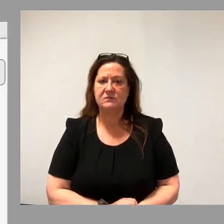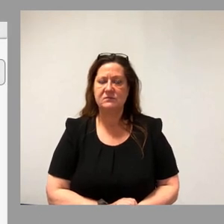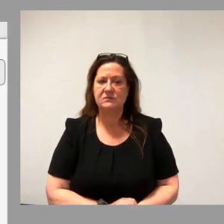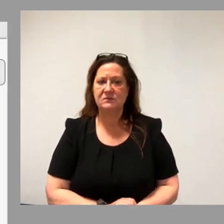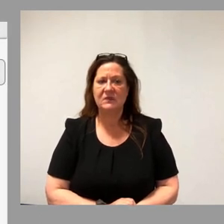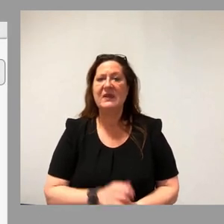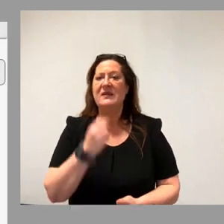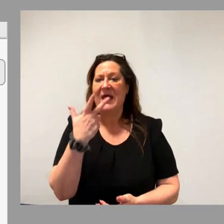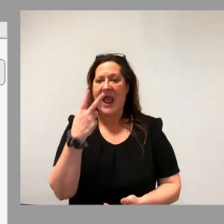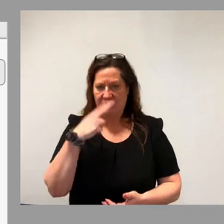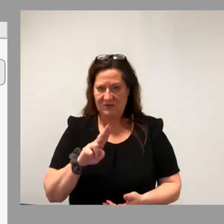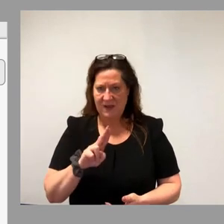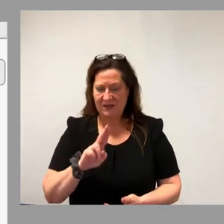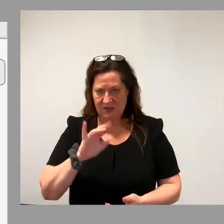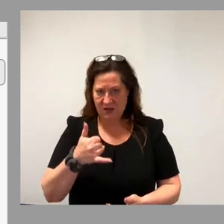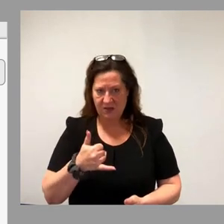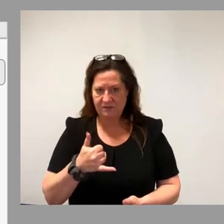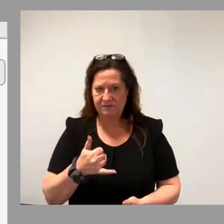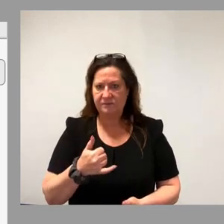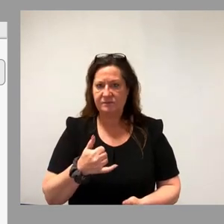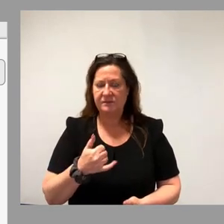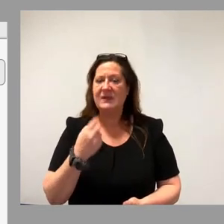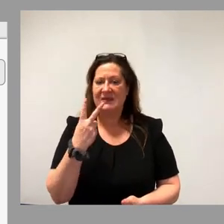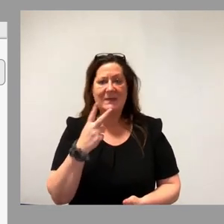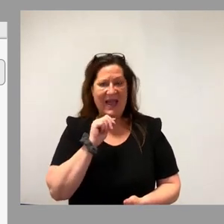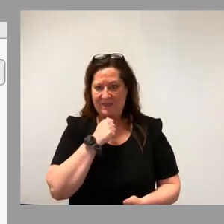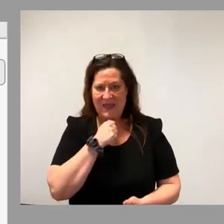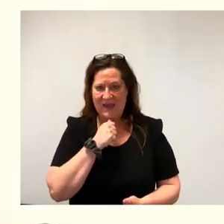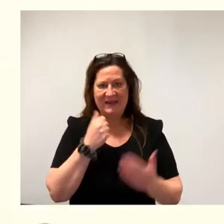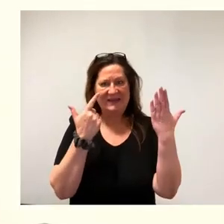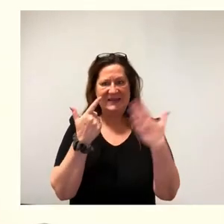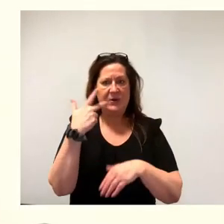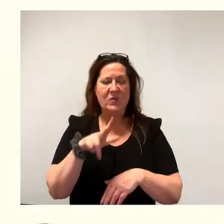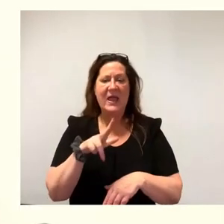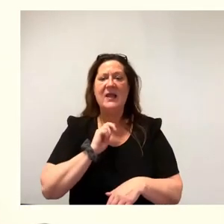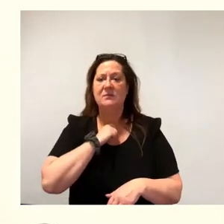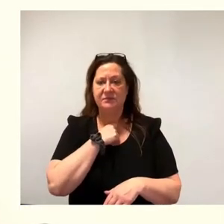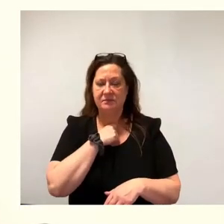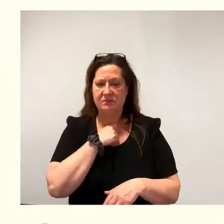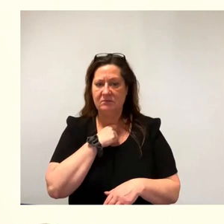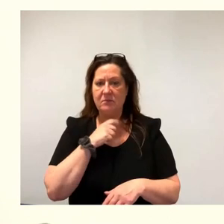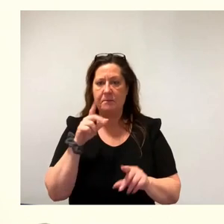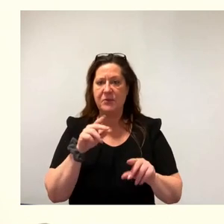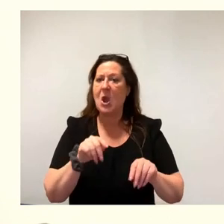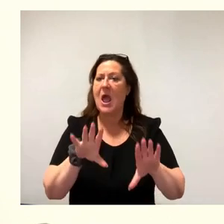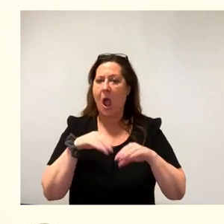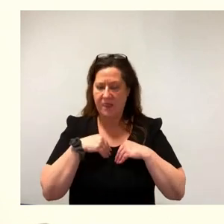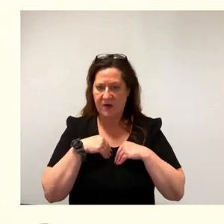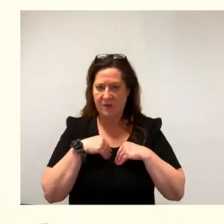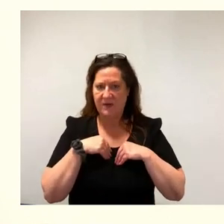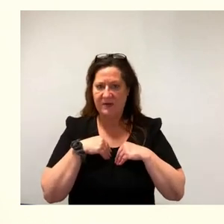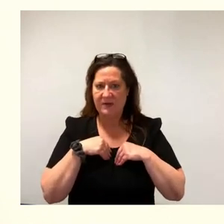23 Ja-Stimmen, 2 Nein, 37 Enthaltungen. Damit angenommen. Wir kommen über den so ergänzten